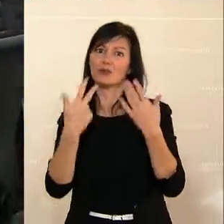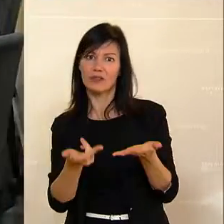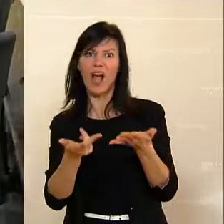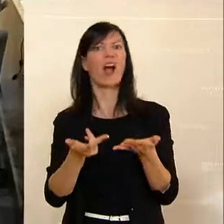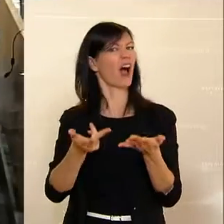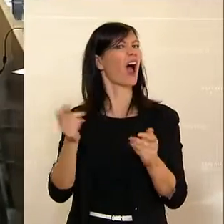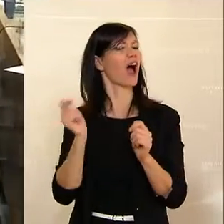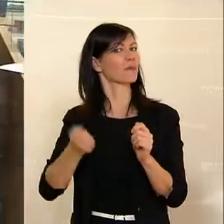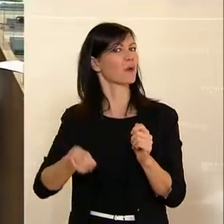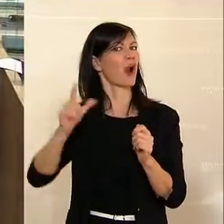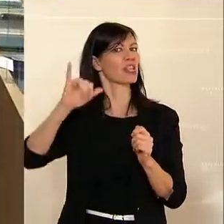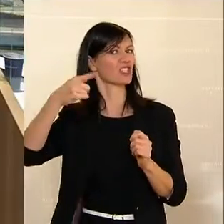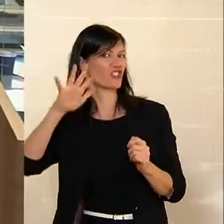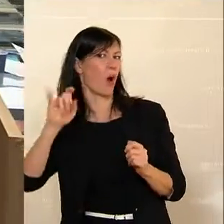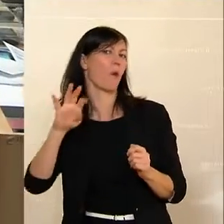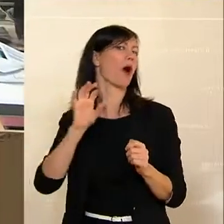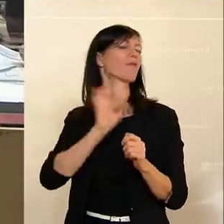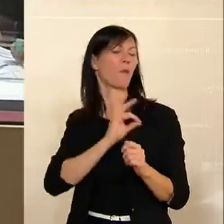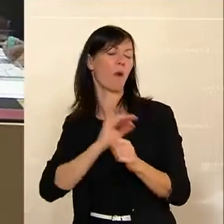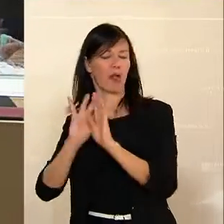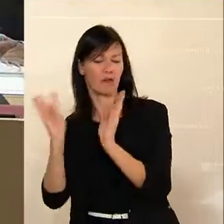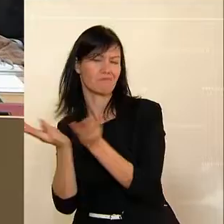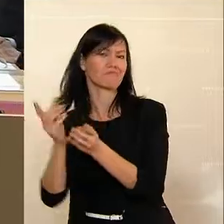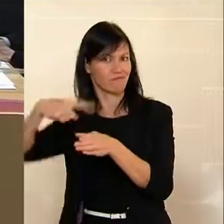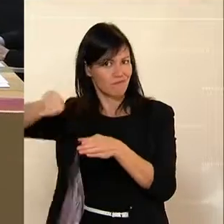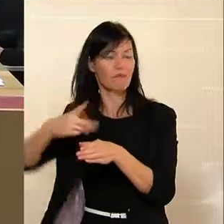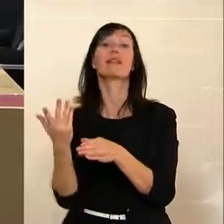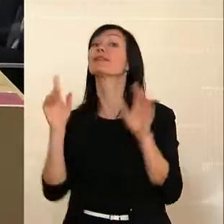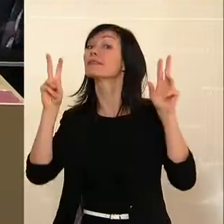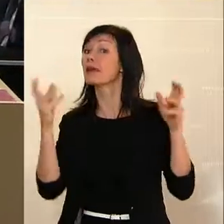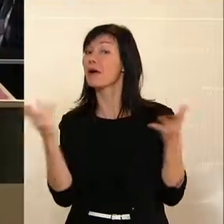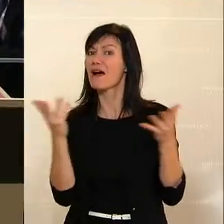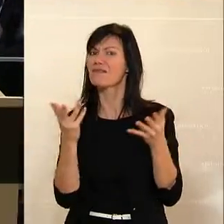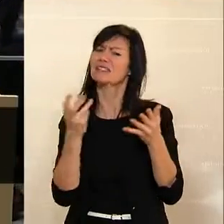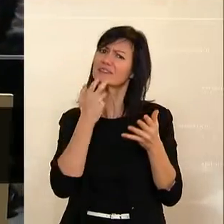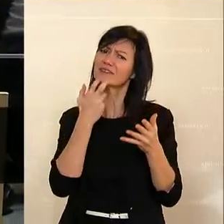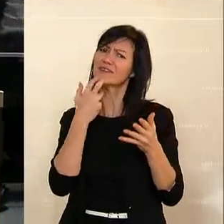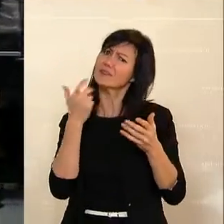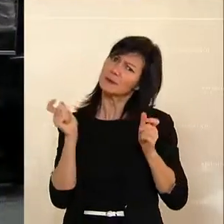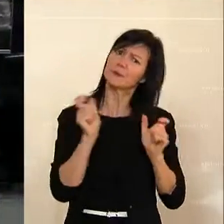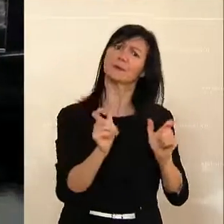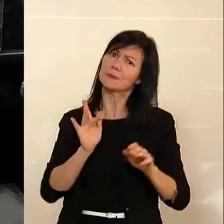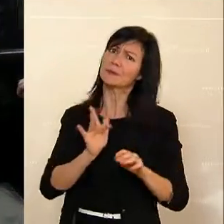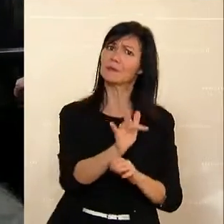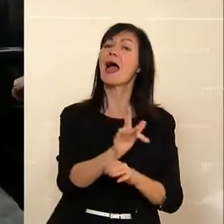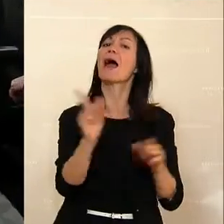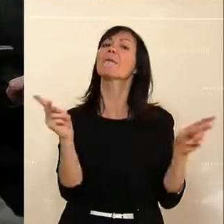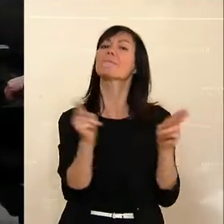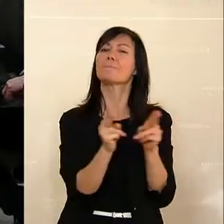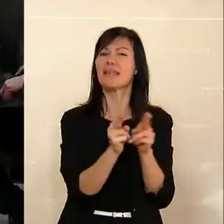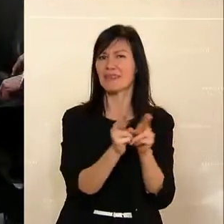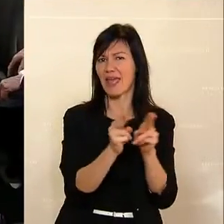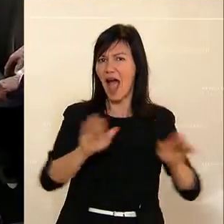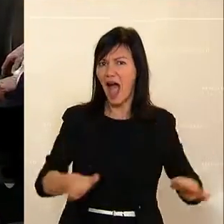Nationalrats setzen alle fünf Parlamentsparteien ein klares Zeichen gegen Atomkraft. In einem gemeinsamen